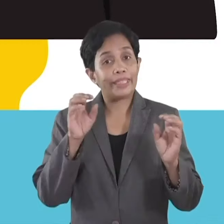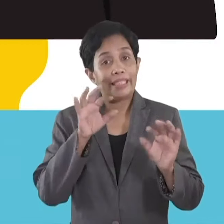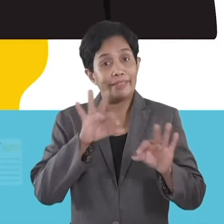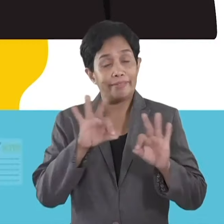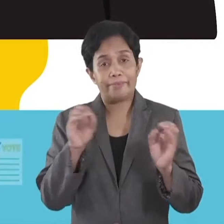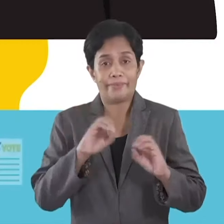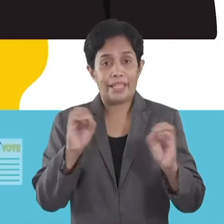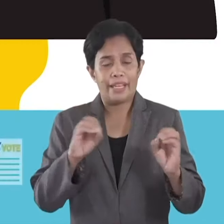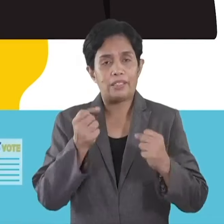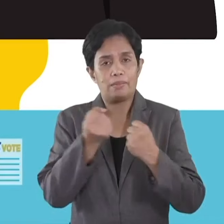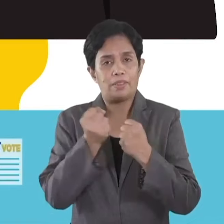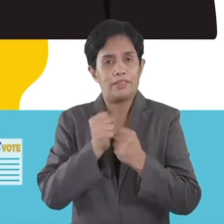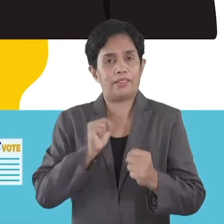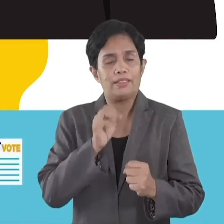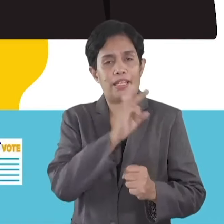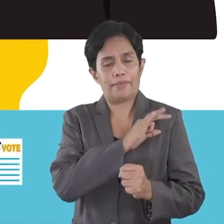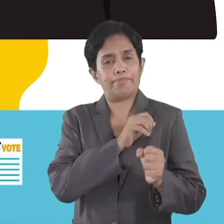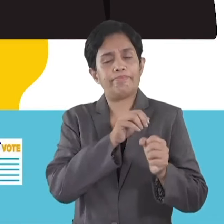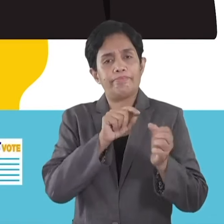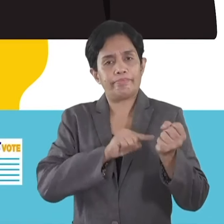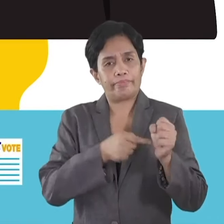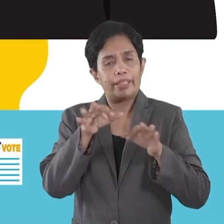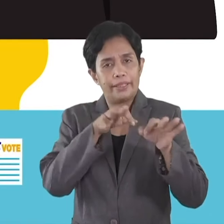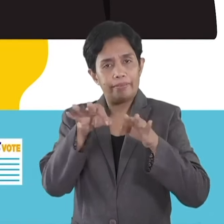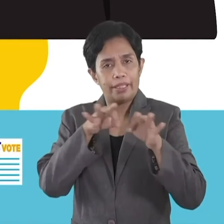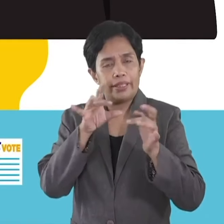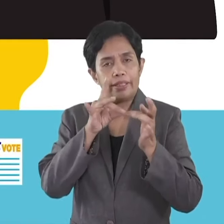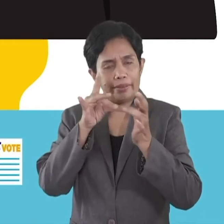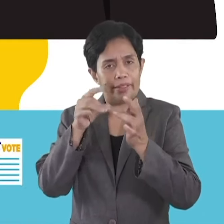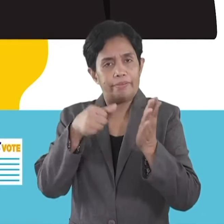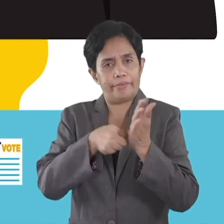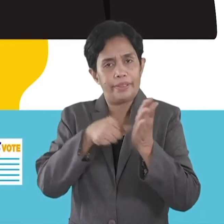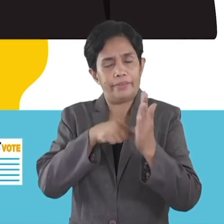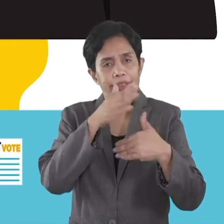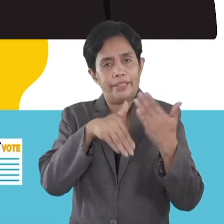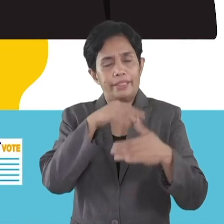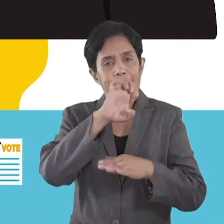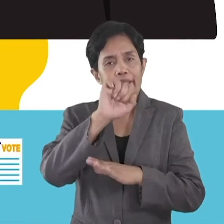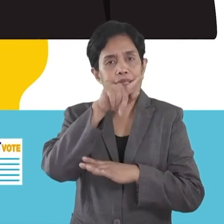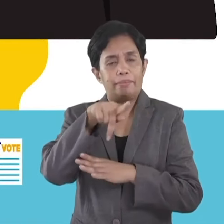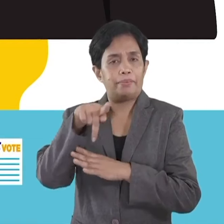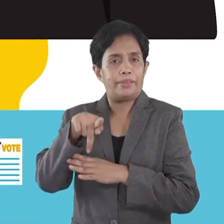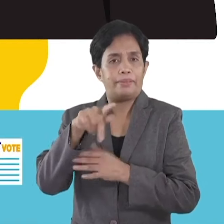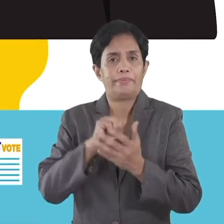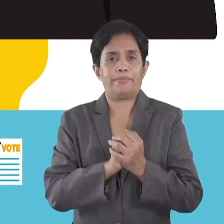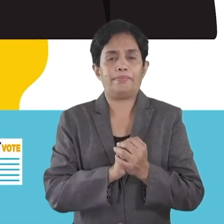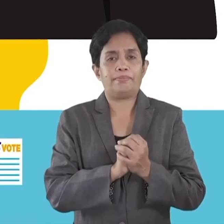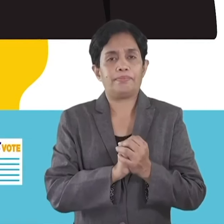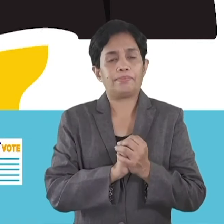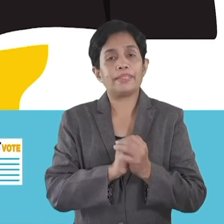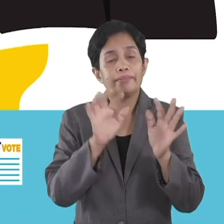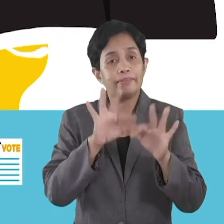butar. Kung wala, ang support staff magsugod sa pagpasabot sa special voting procedures sa